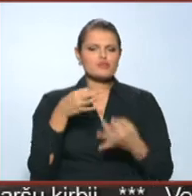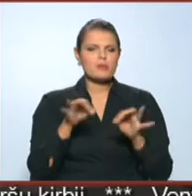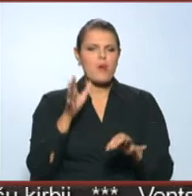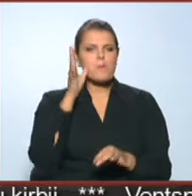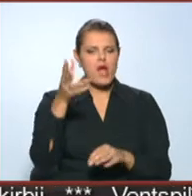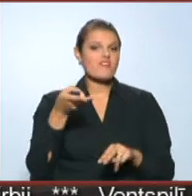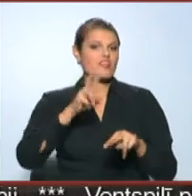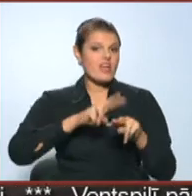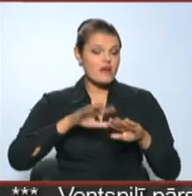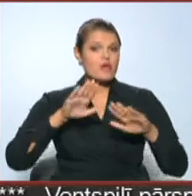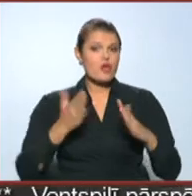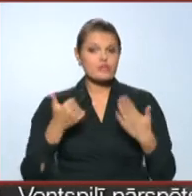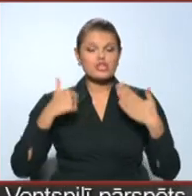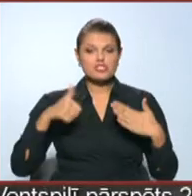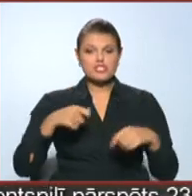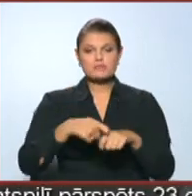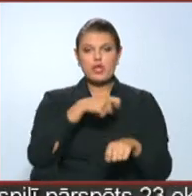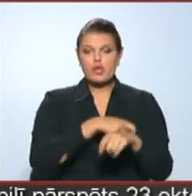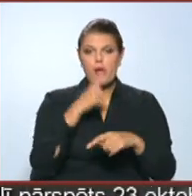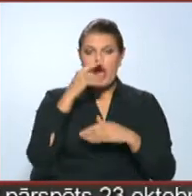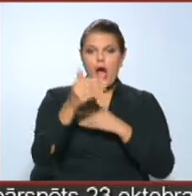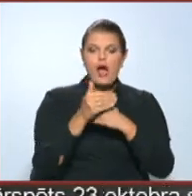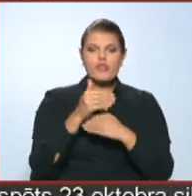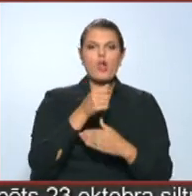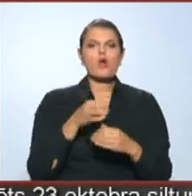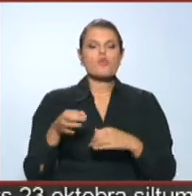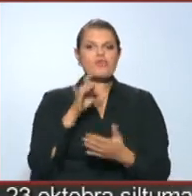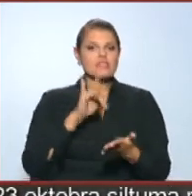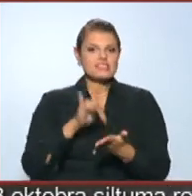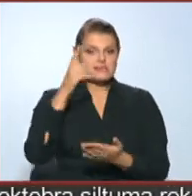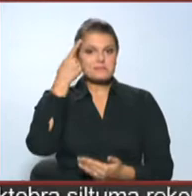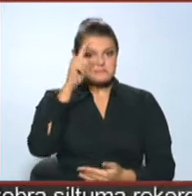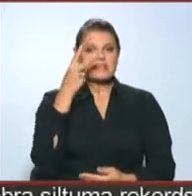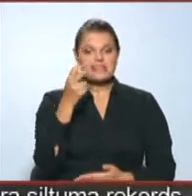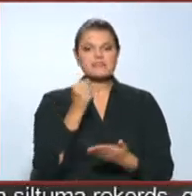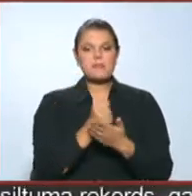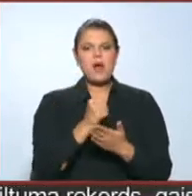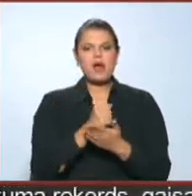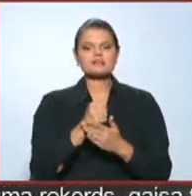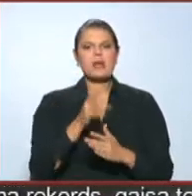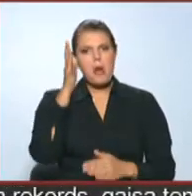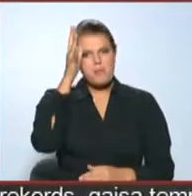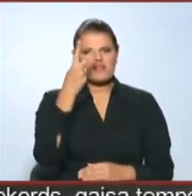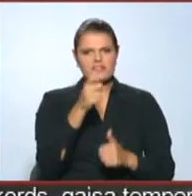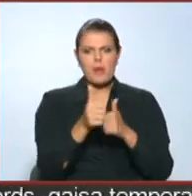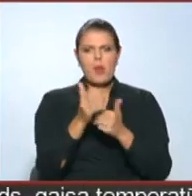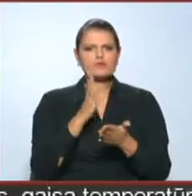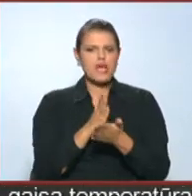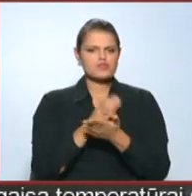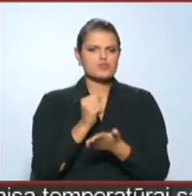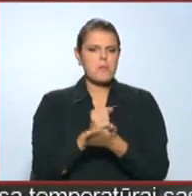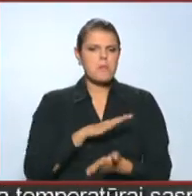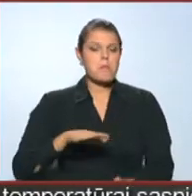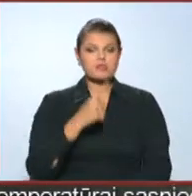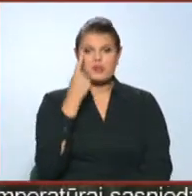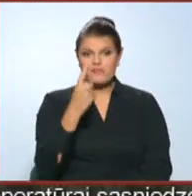pārvaldnieku vietu. Bet 60 km satālījā novada centra aizdomāts, ka divas pagasta pārvaldes diviem blakus esošiem pagastiem,